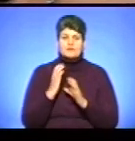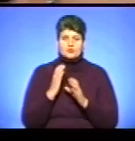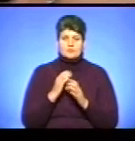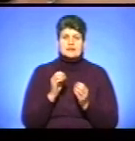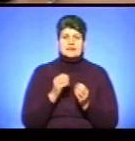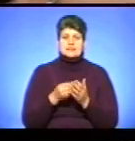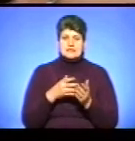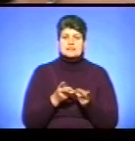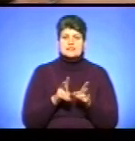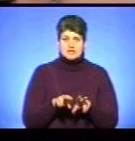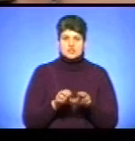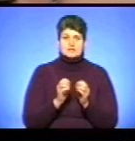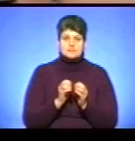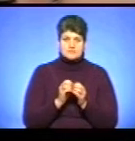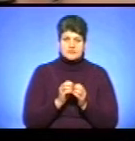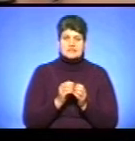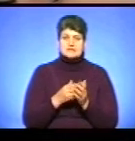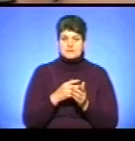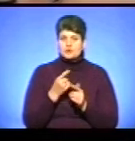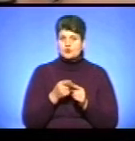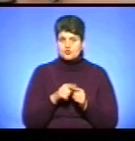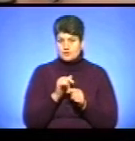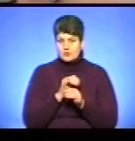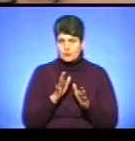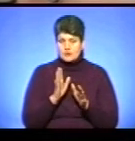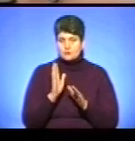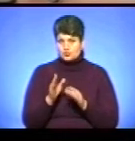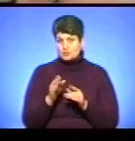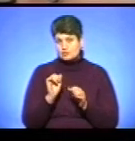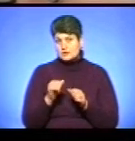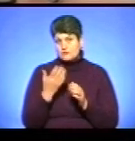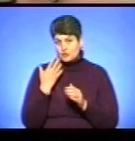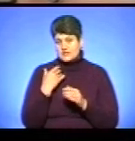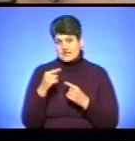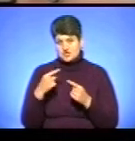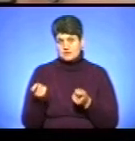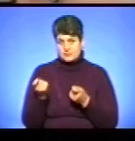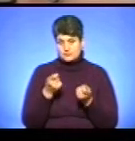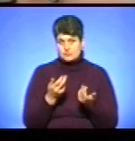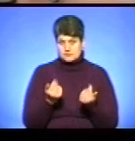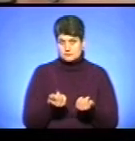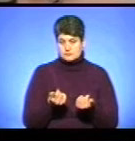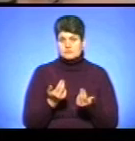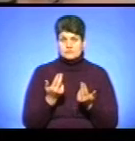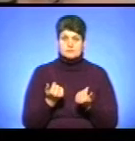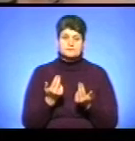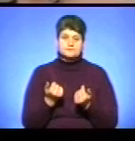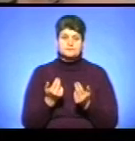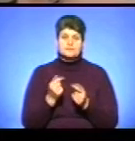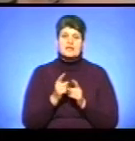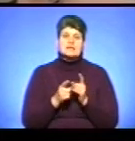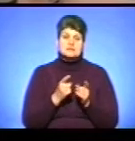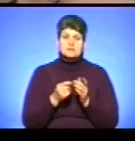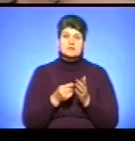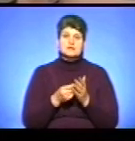самий, тобто цього року змін не буде. Але можливо, що вони будуть вже, коли прийдуть решта автобусів. Однозначно, що зміни